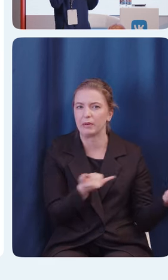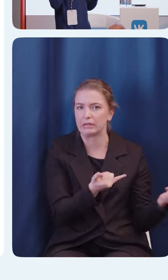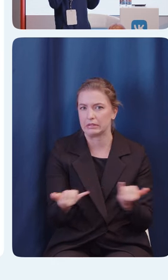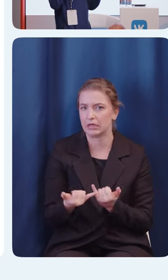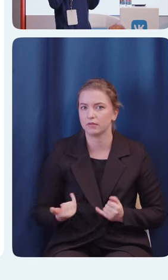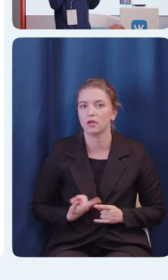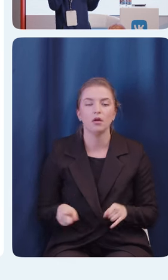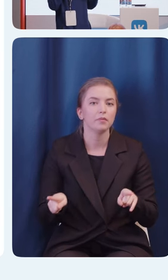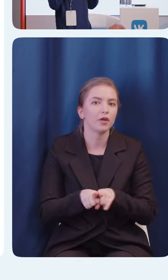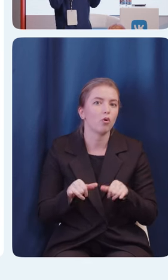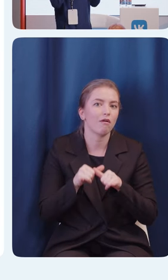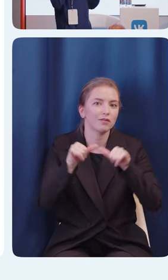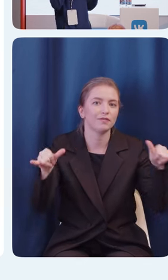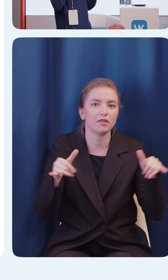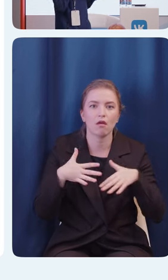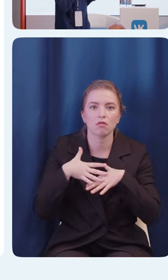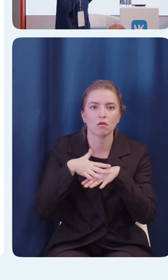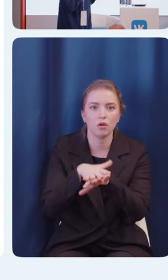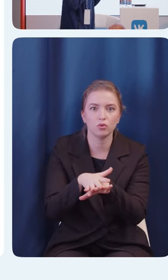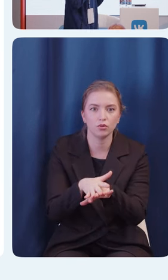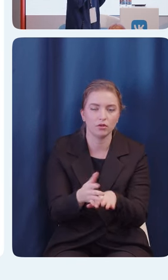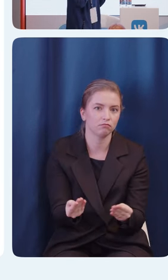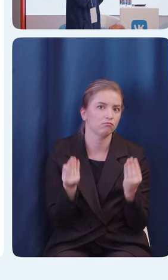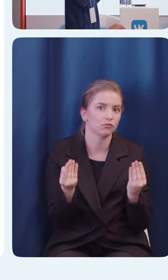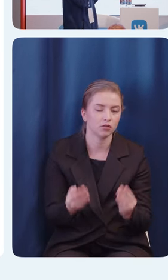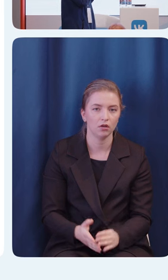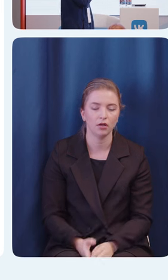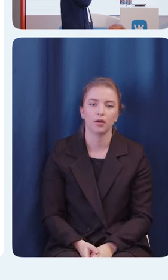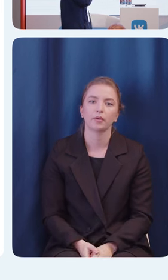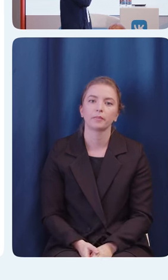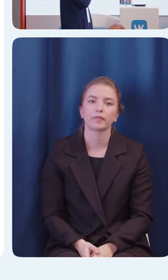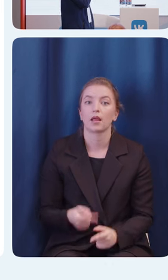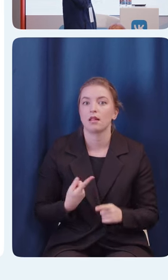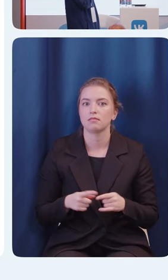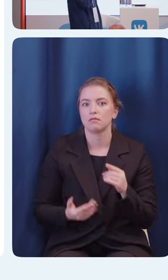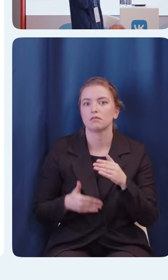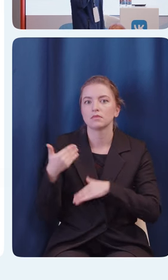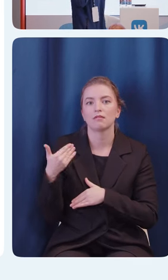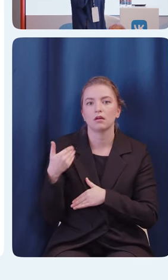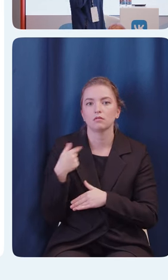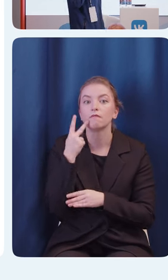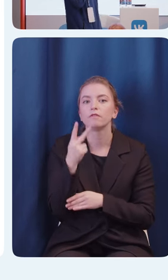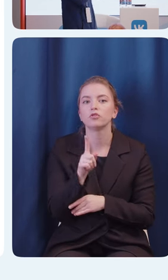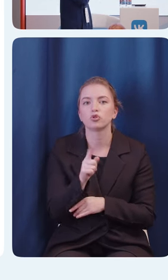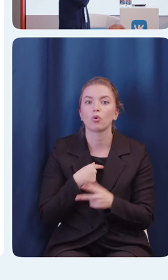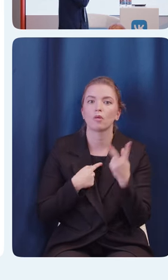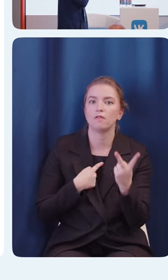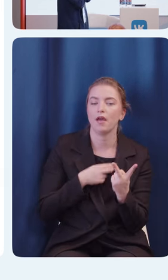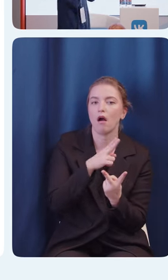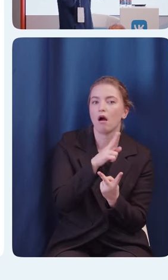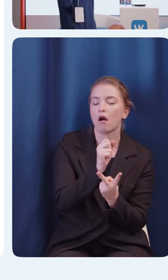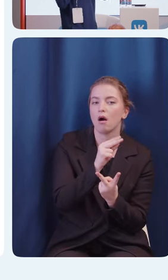еще и в таком широком смысле слова. Вот на слайде представлено две капчи. Слева